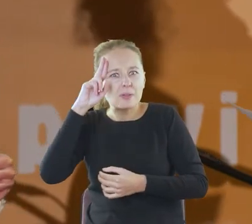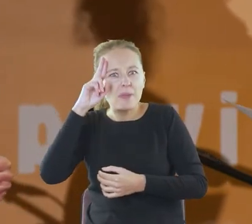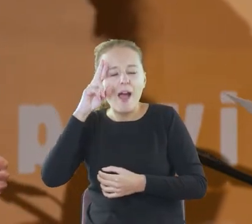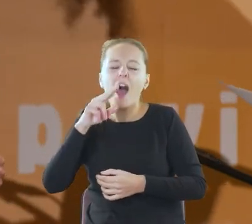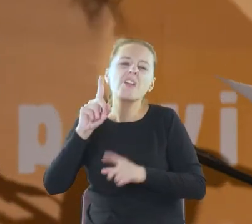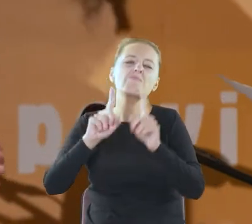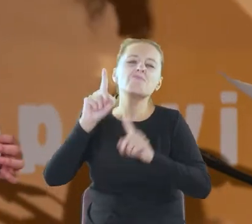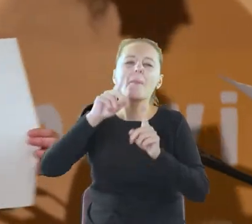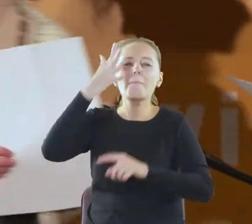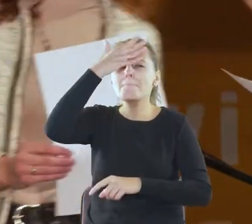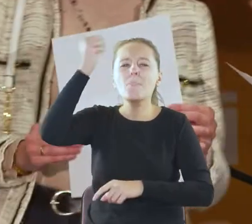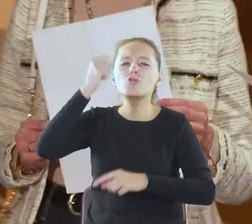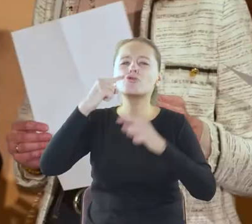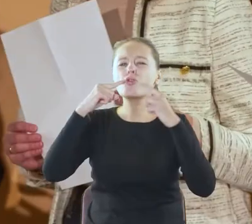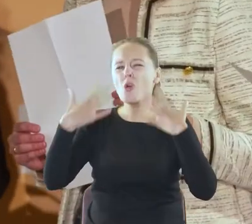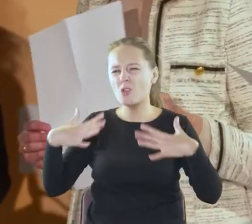uznali to marną.